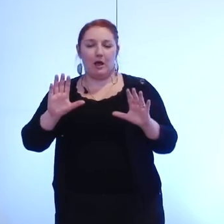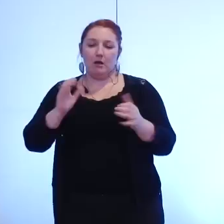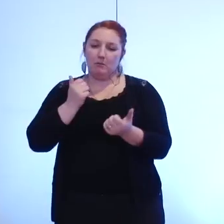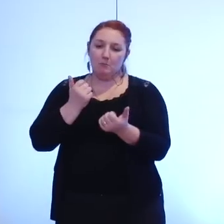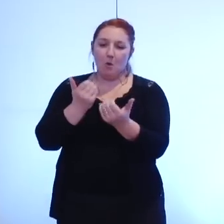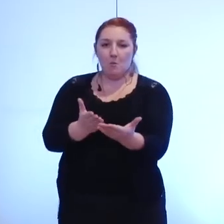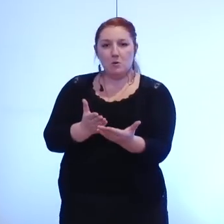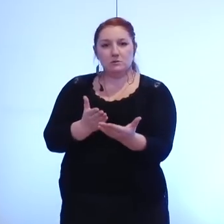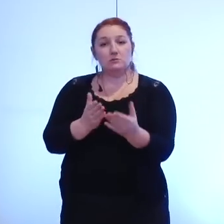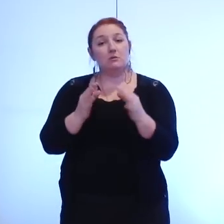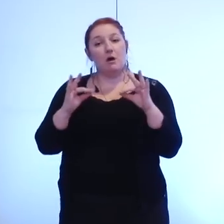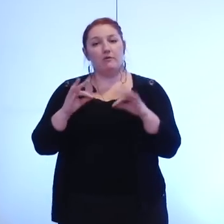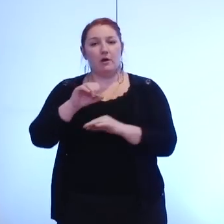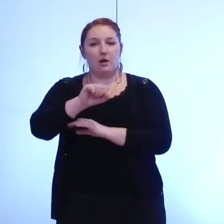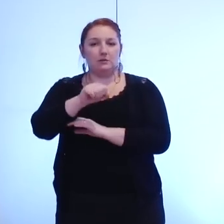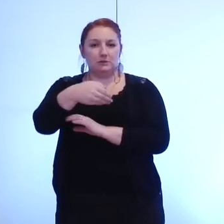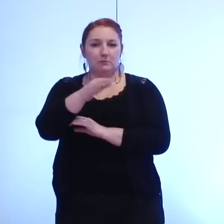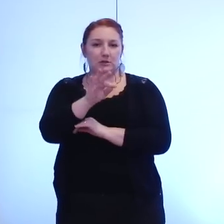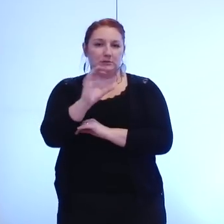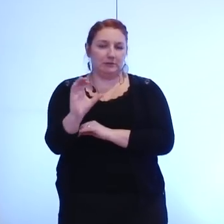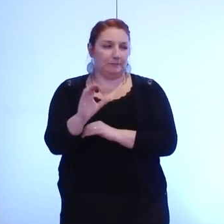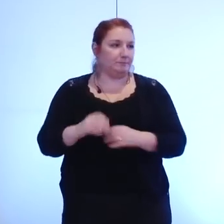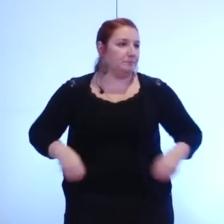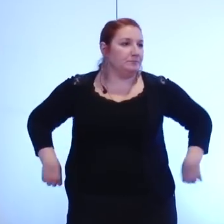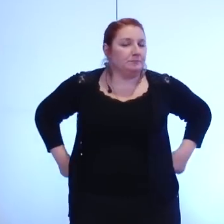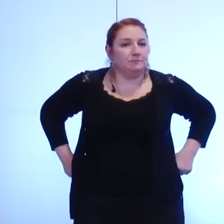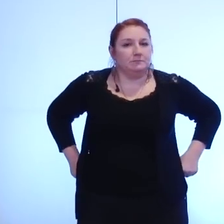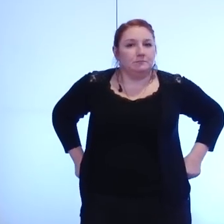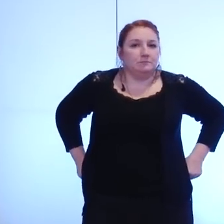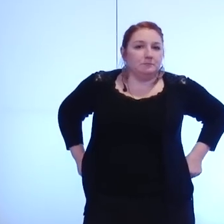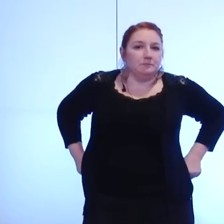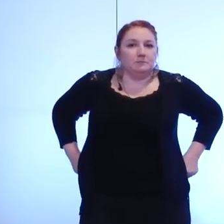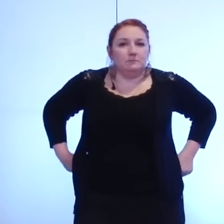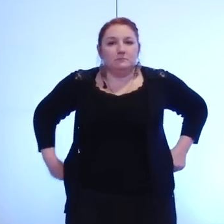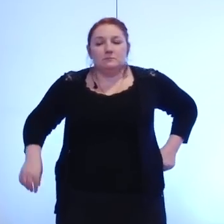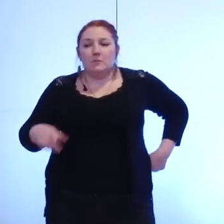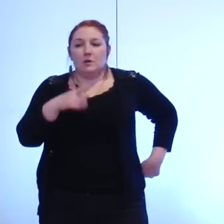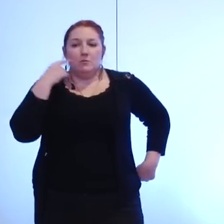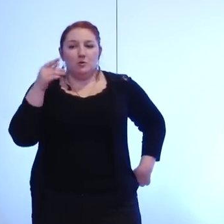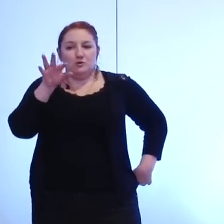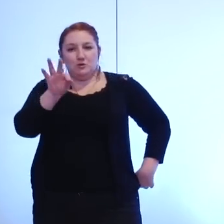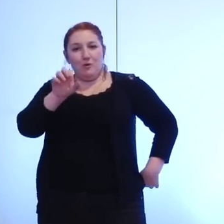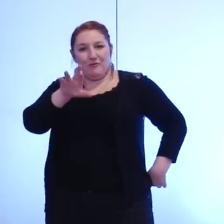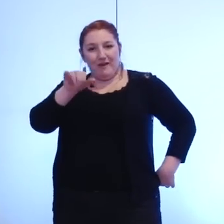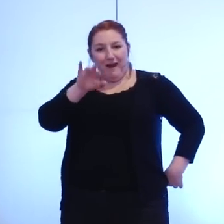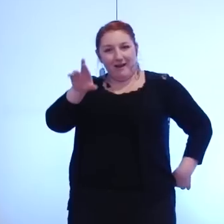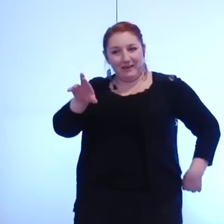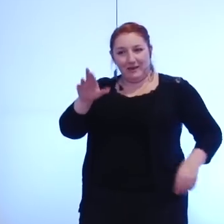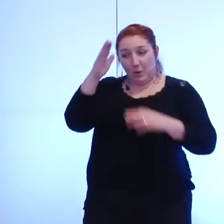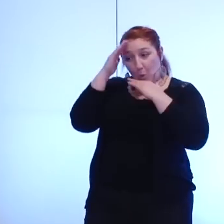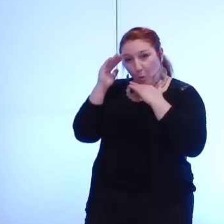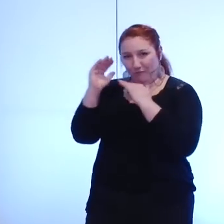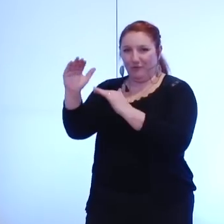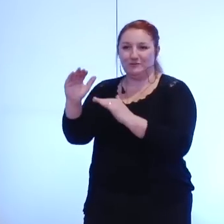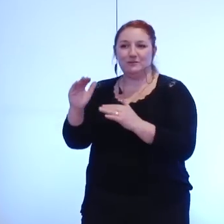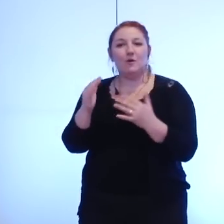nous faisons pleinement confiance en Christophe Ferrari je vais le dire nous voulons faire confiance aussi